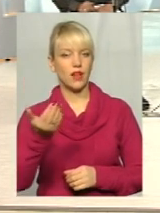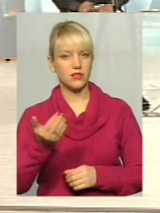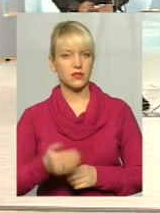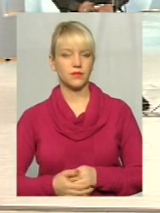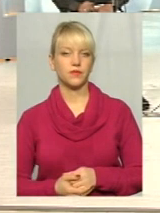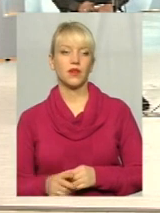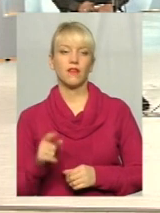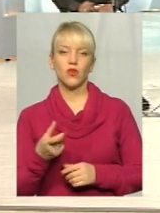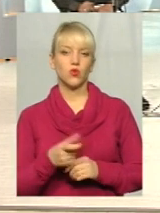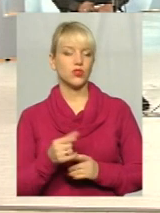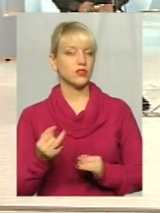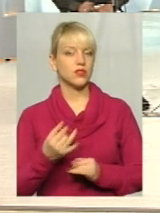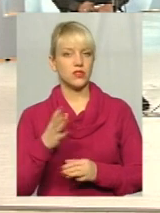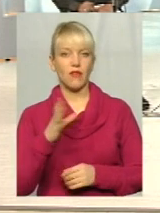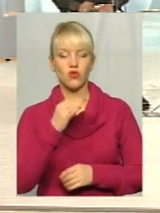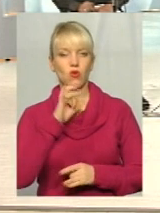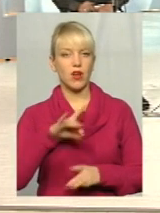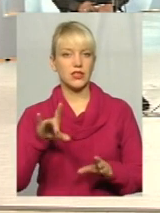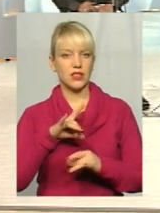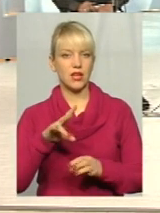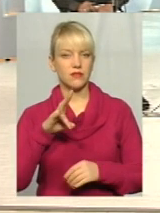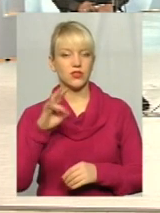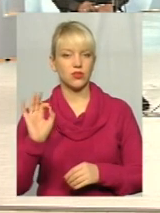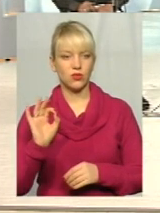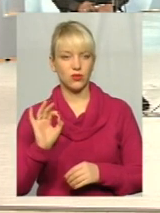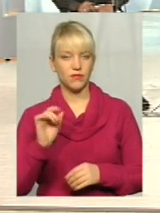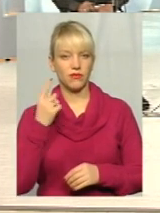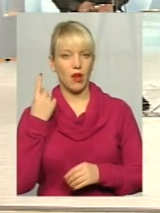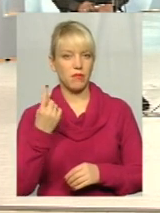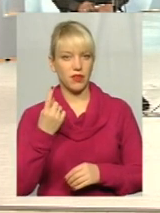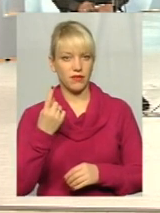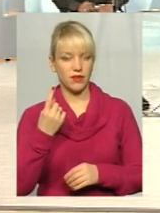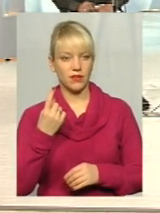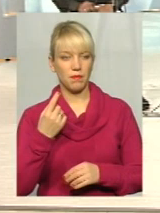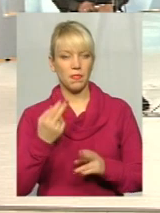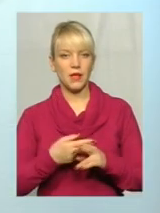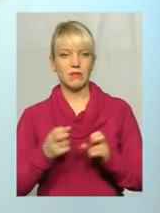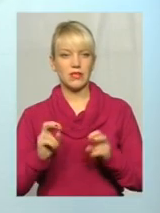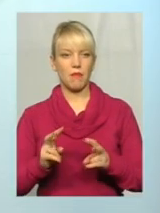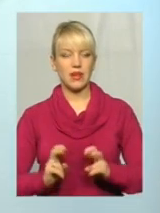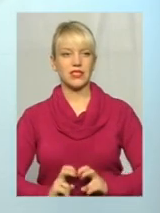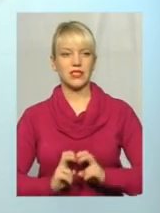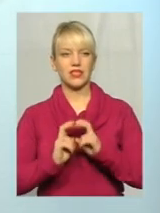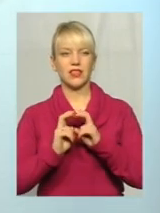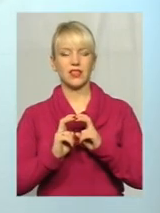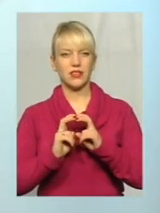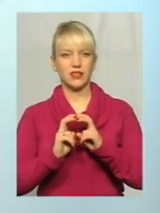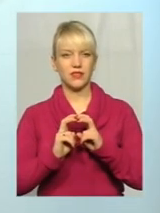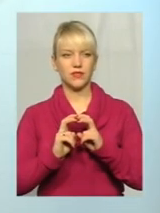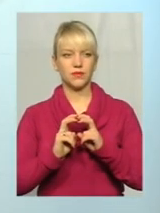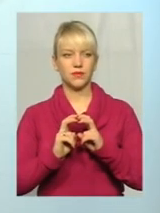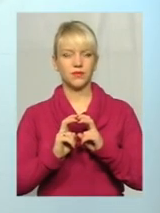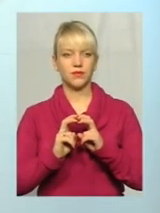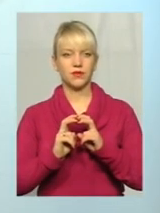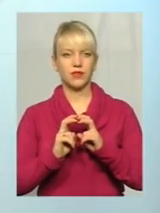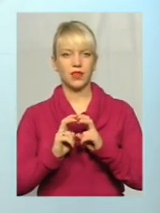таке інтересно все розказуєте. Ну, во-первых, беззапасність ліфтів, залежить від диспечістської свяки. Коли-то